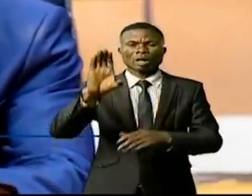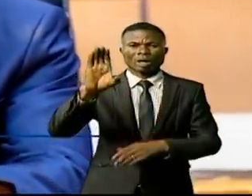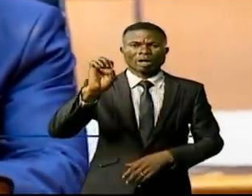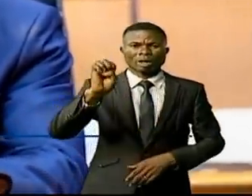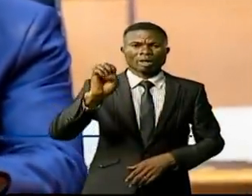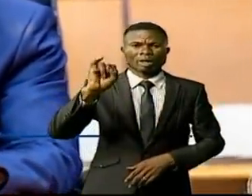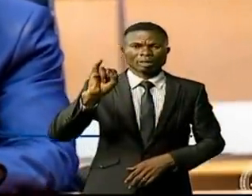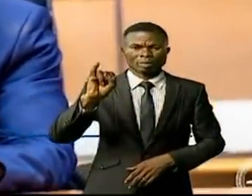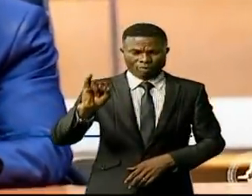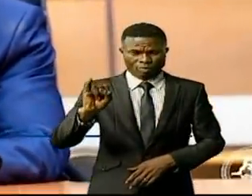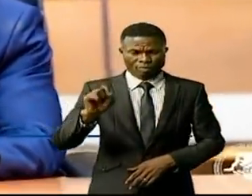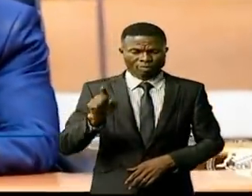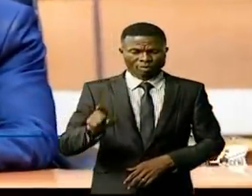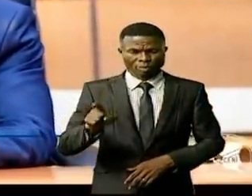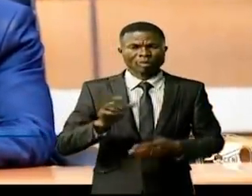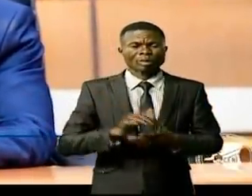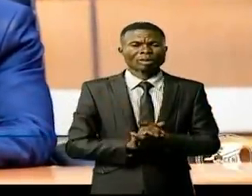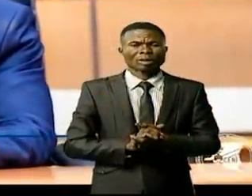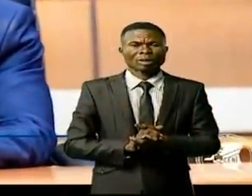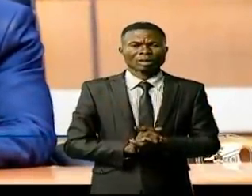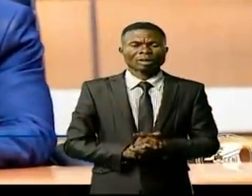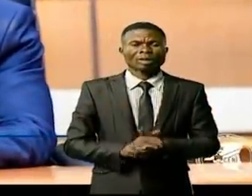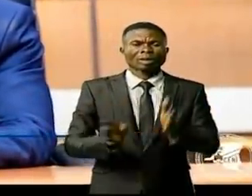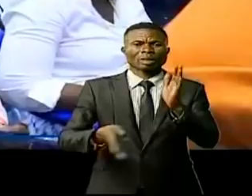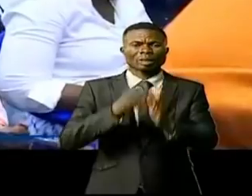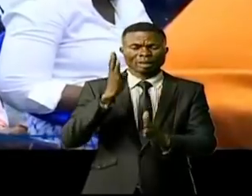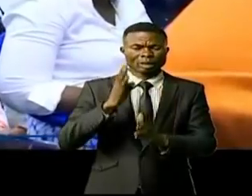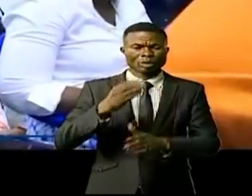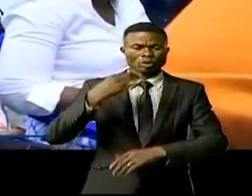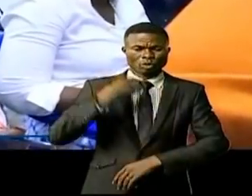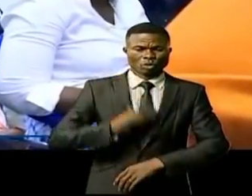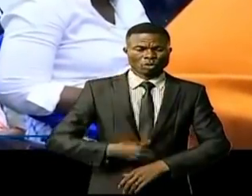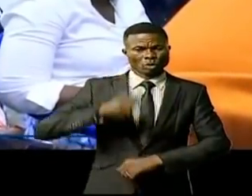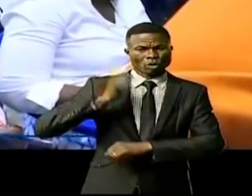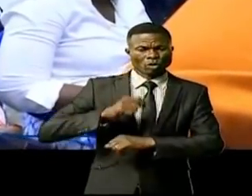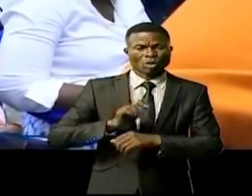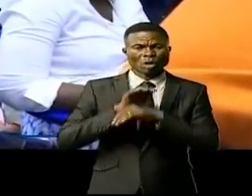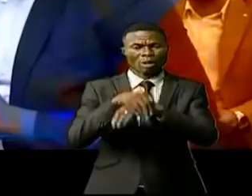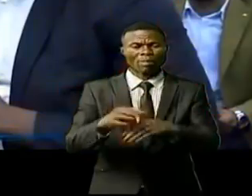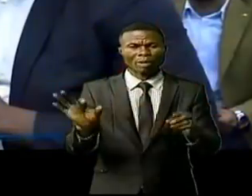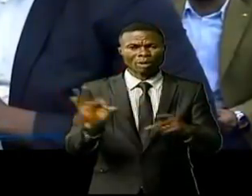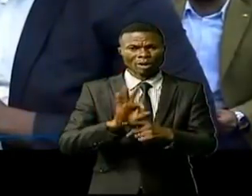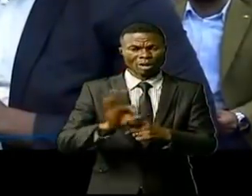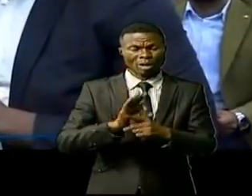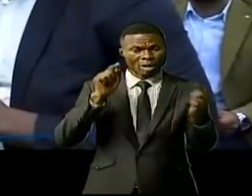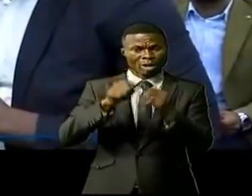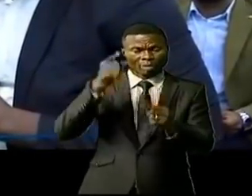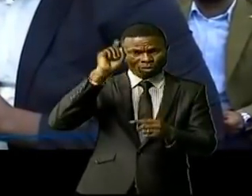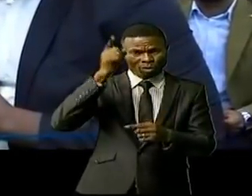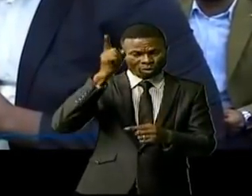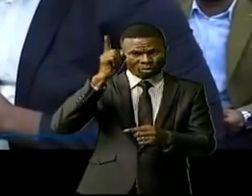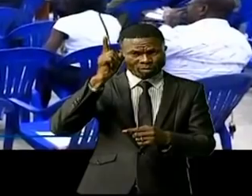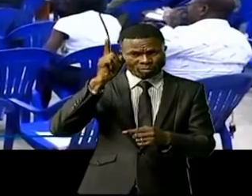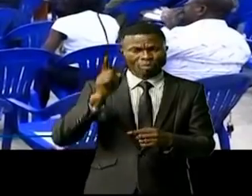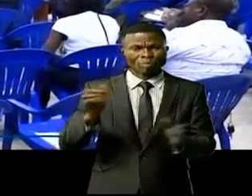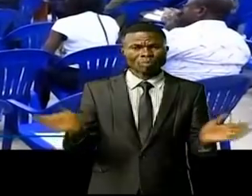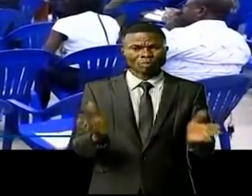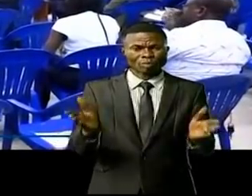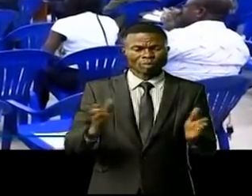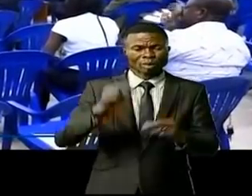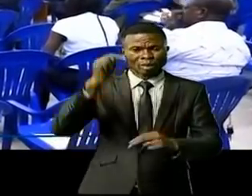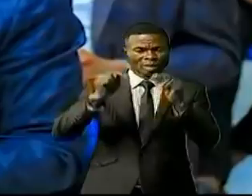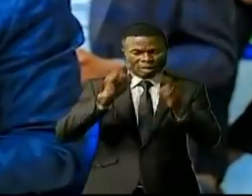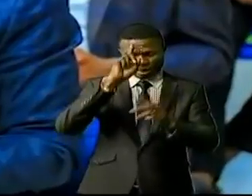indépendante, Paul Mouindo Moulin-Berry. 14 juristes ont suivi cette formation dont l'objectif principal consistait à mettre à niveau